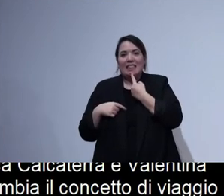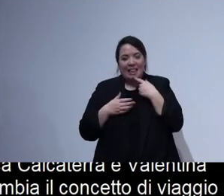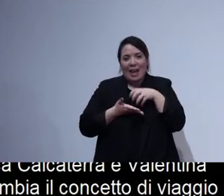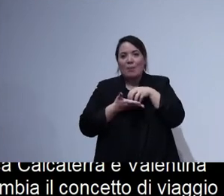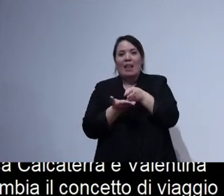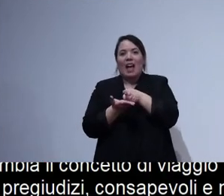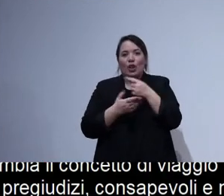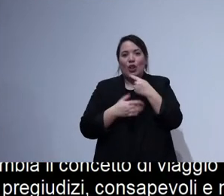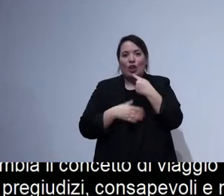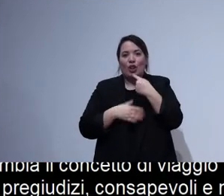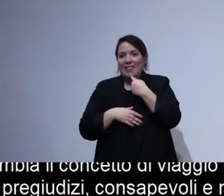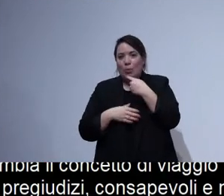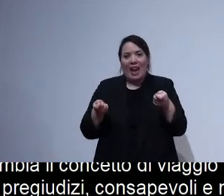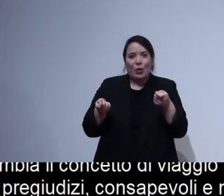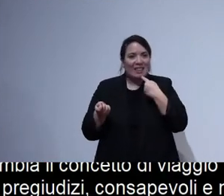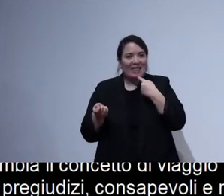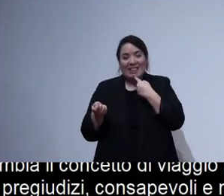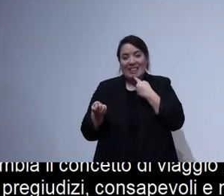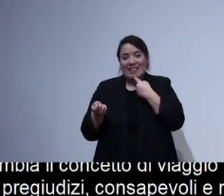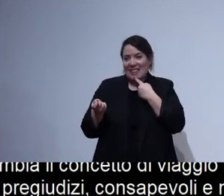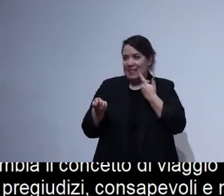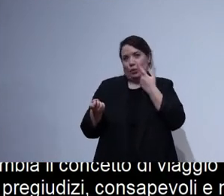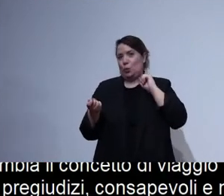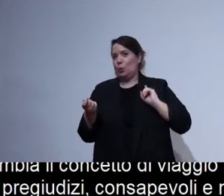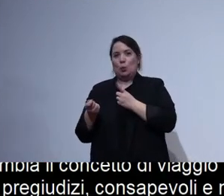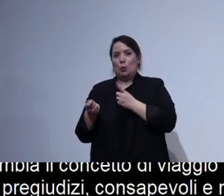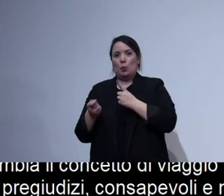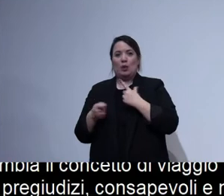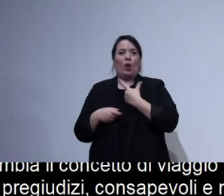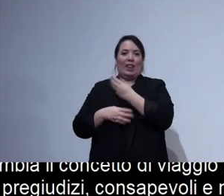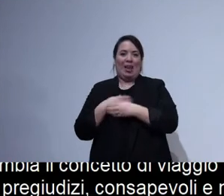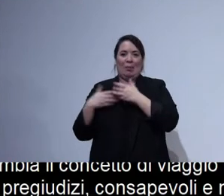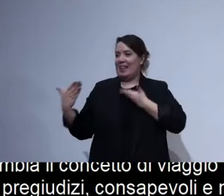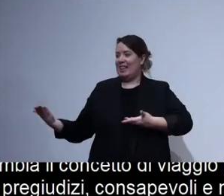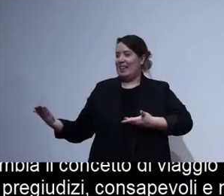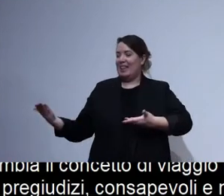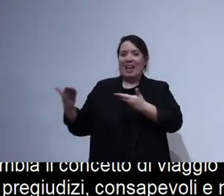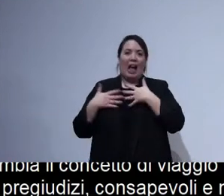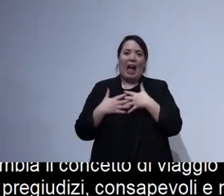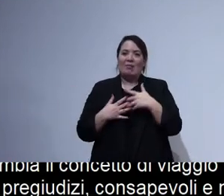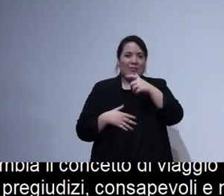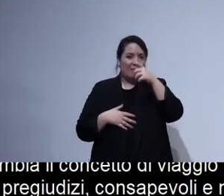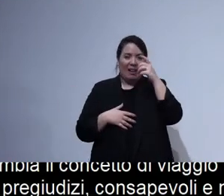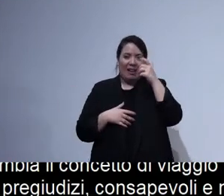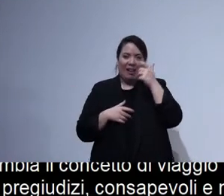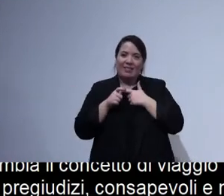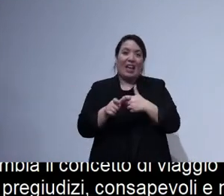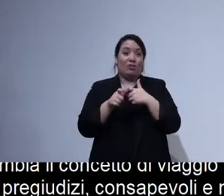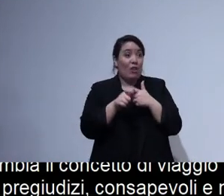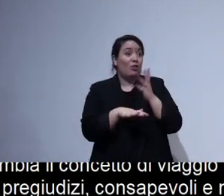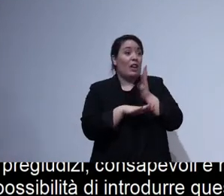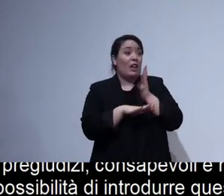pregevoli ospiti. Siamo persone con disabilità che amano viaggiare, che amano viaggiare in modo accessibile e